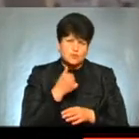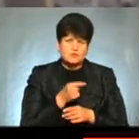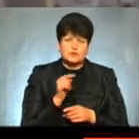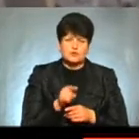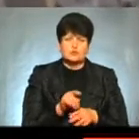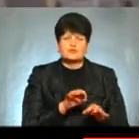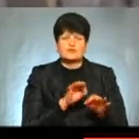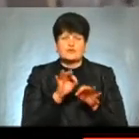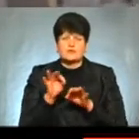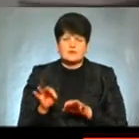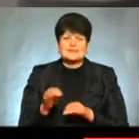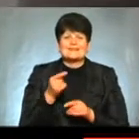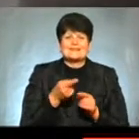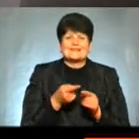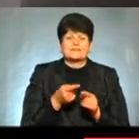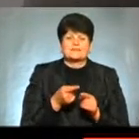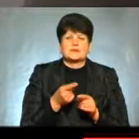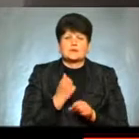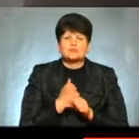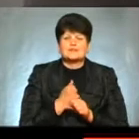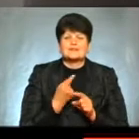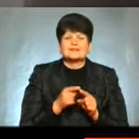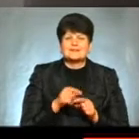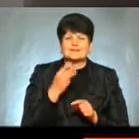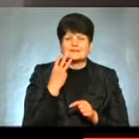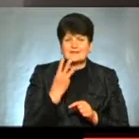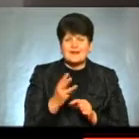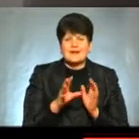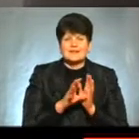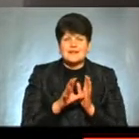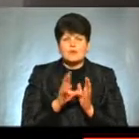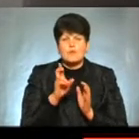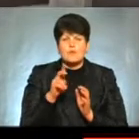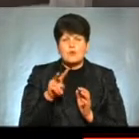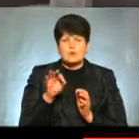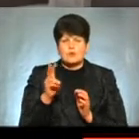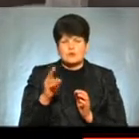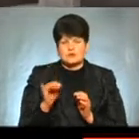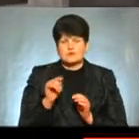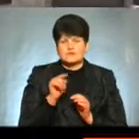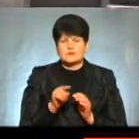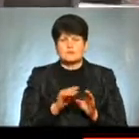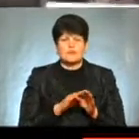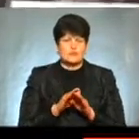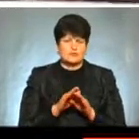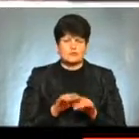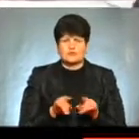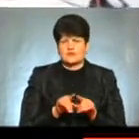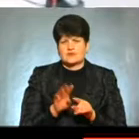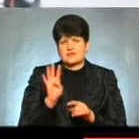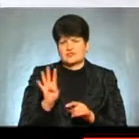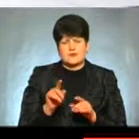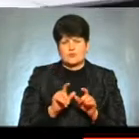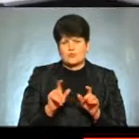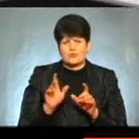того, щоб вивести ці три енергоблоки Ну і, як ви можете побачити, без щу три, блок щитового керування третім блоком, він абсолютно такий самий, як був на четвертом